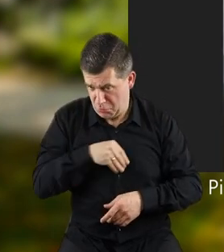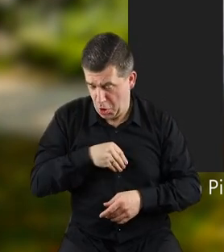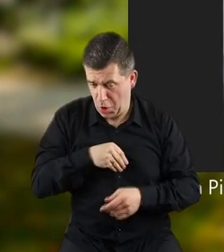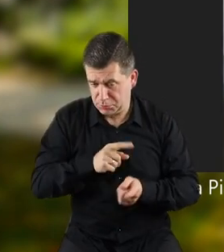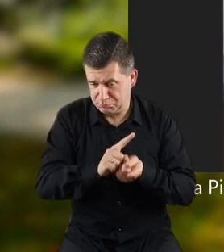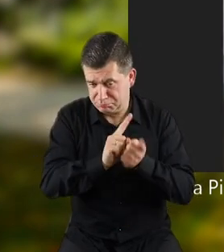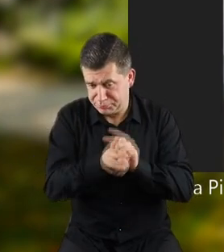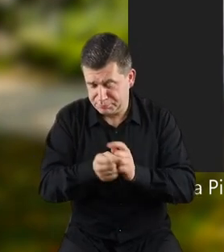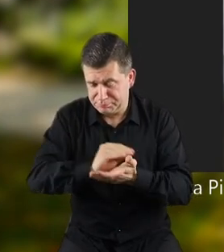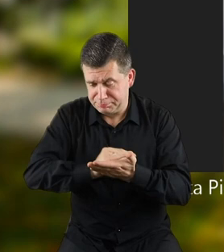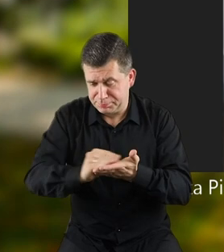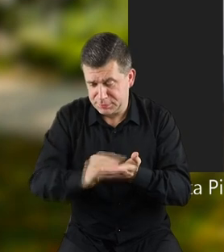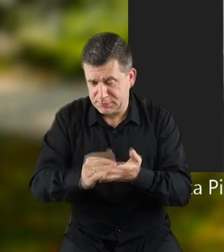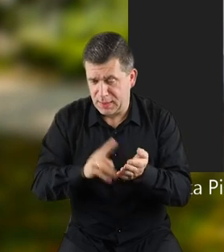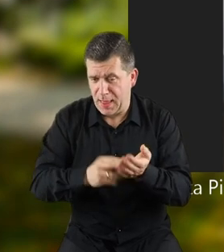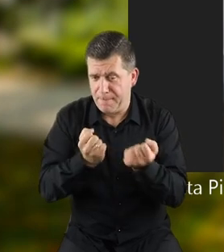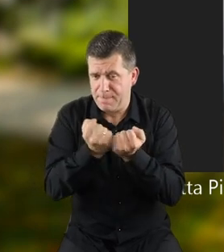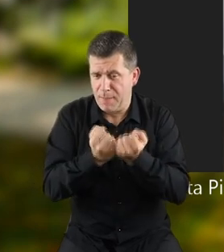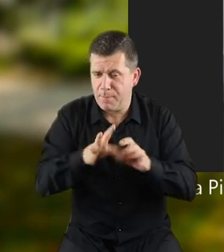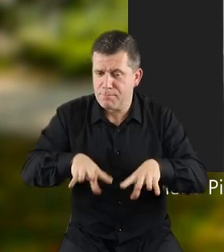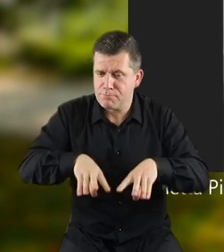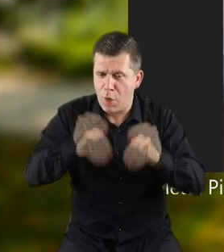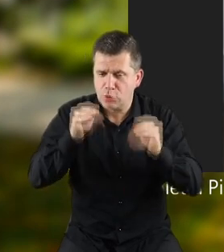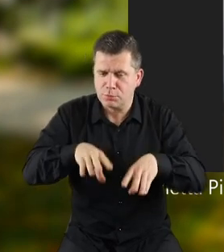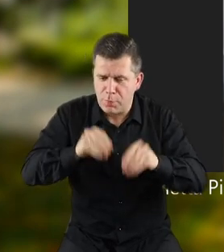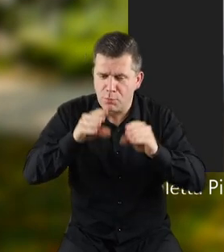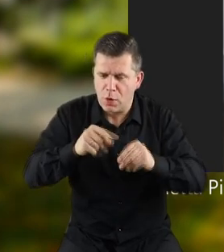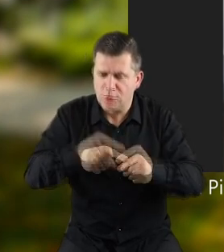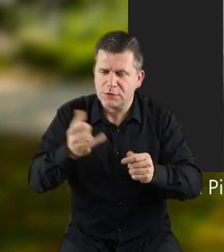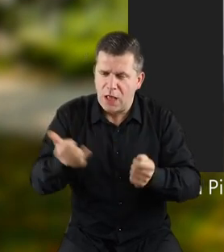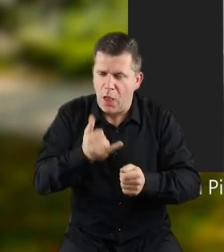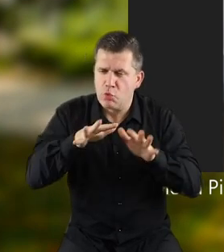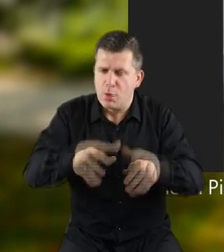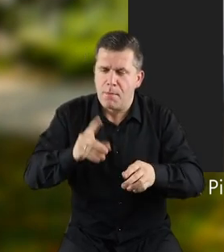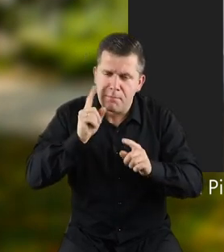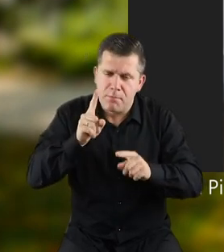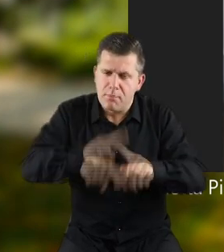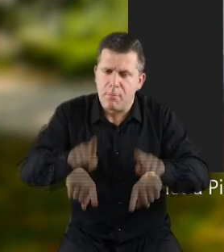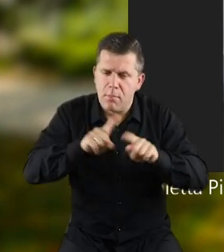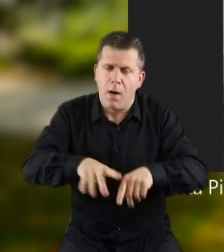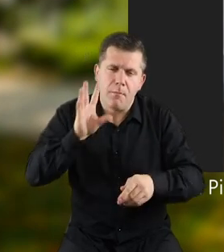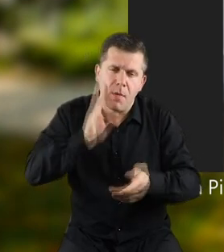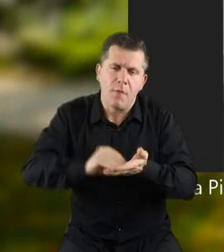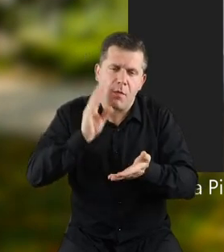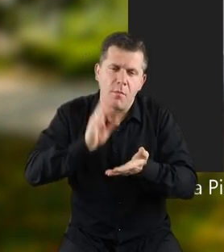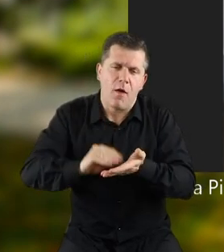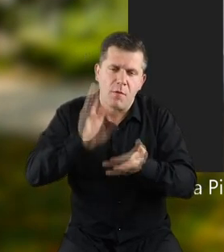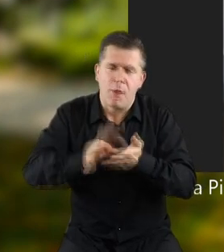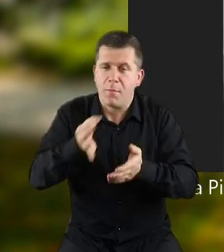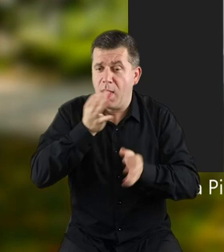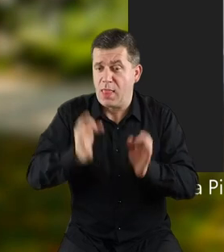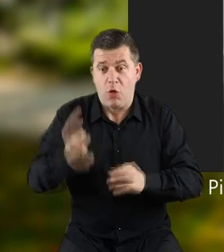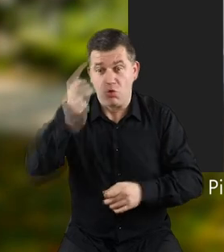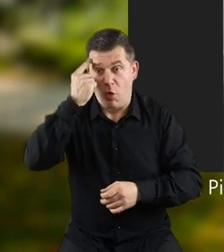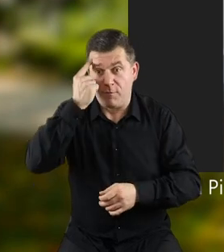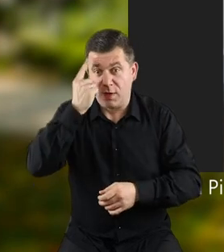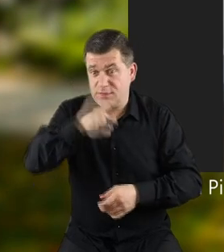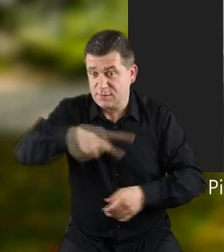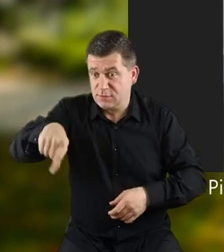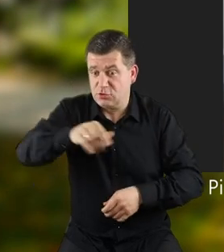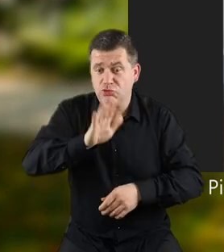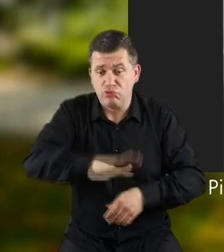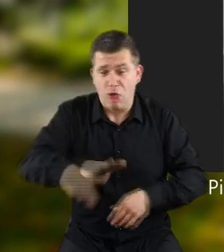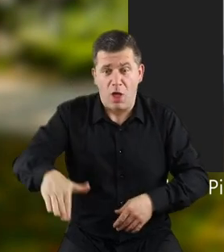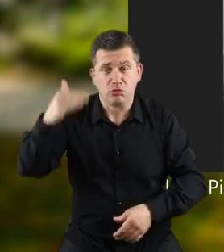dam radę przelać na papier. I ten początek poprawiam w nieskończoność. Tym bardziej teraz, kiedy dowiedziałam się, że Wy